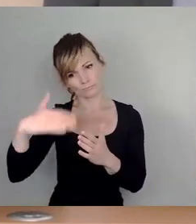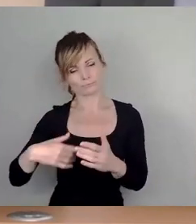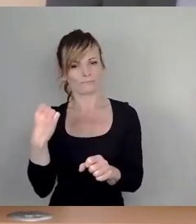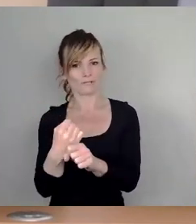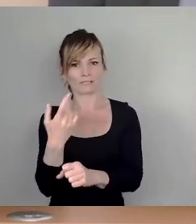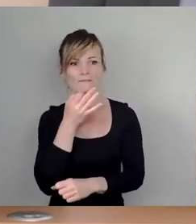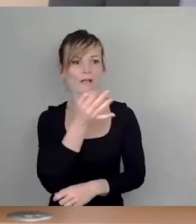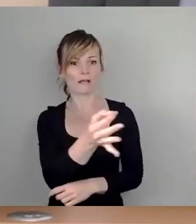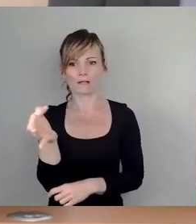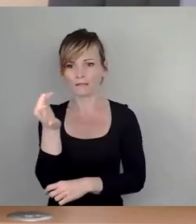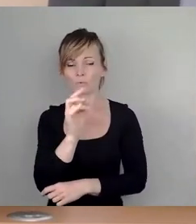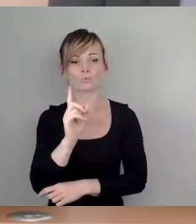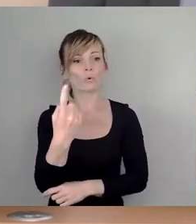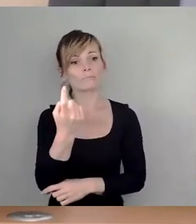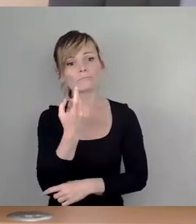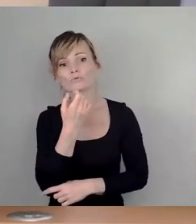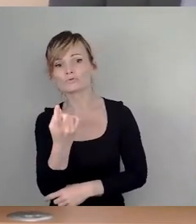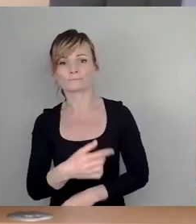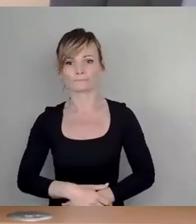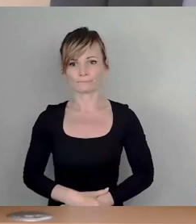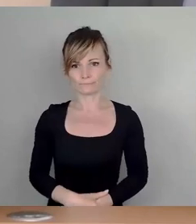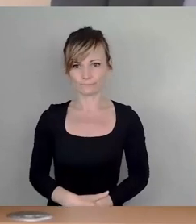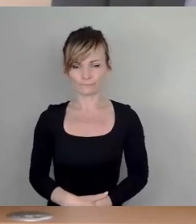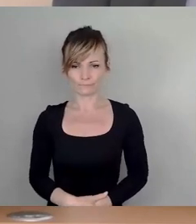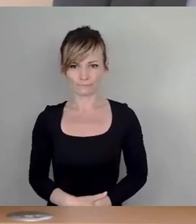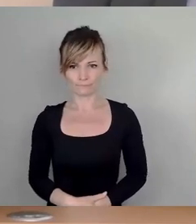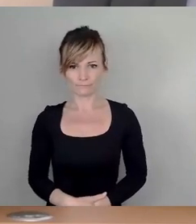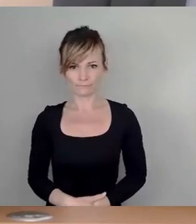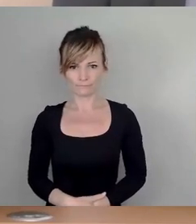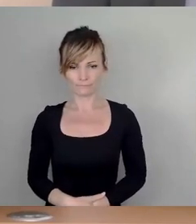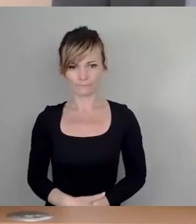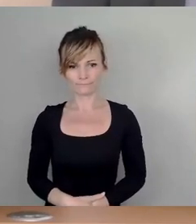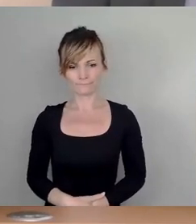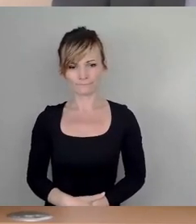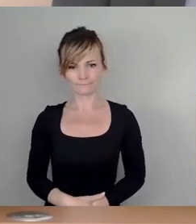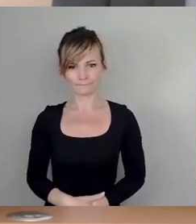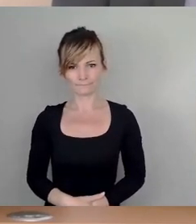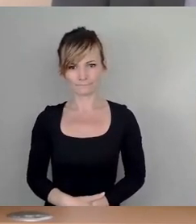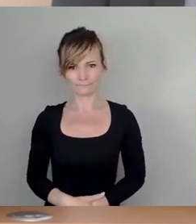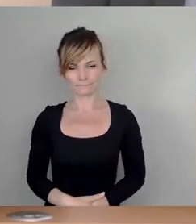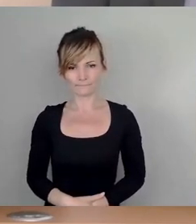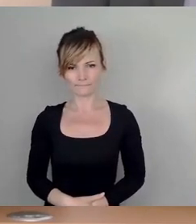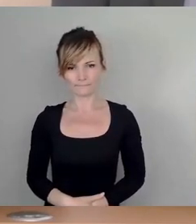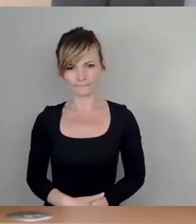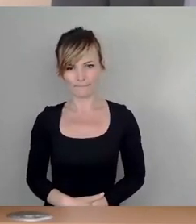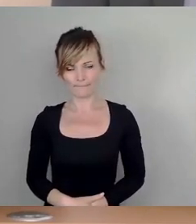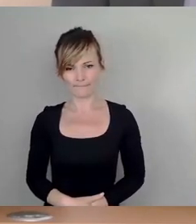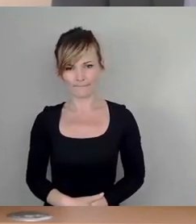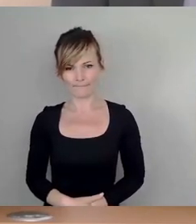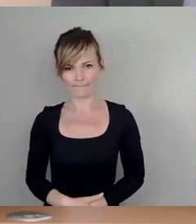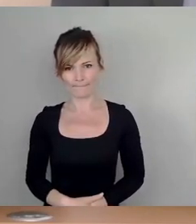möchte sich noch zu Wort melden zu dieser Vorlage?